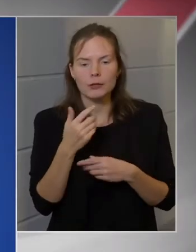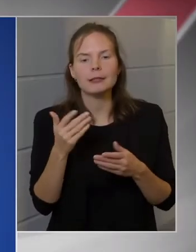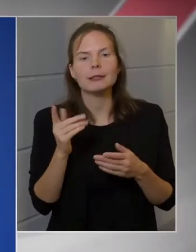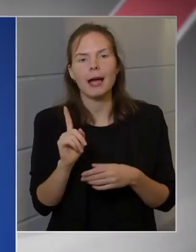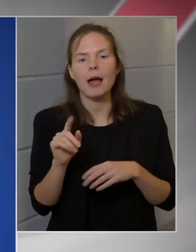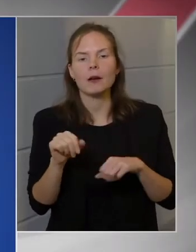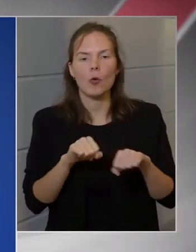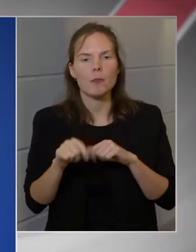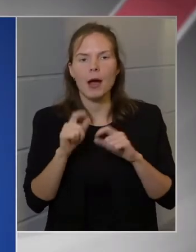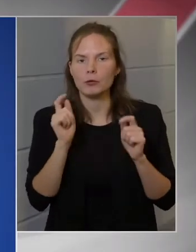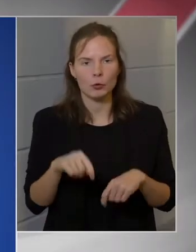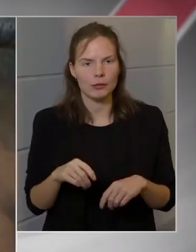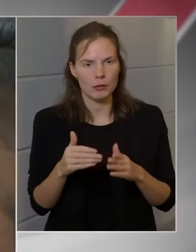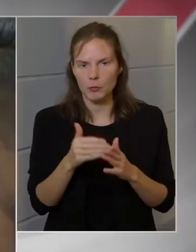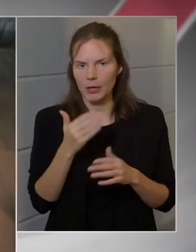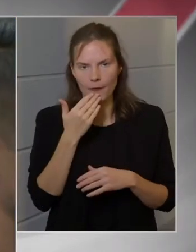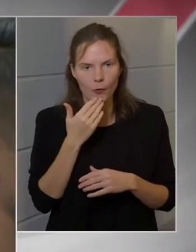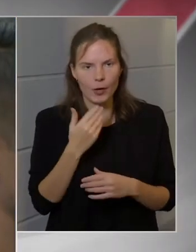kormány döntés egyedülre még nem született.